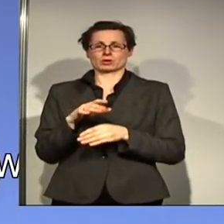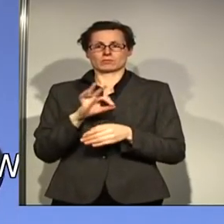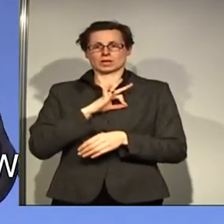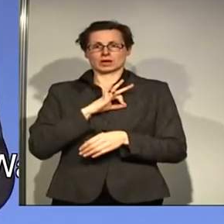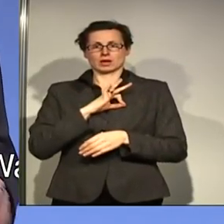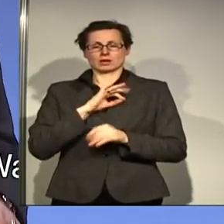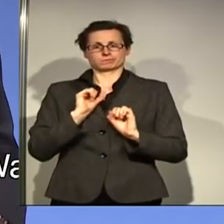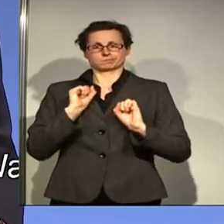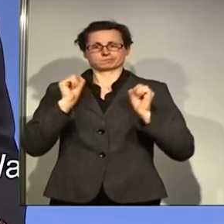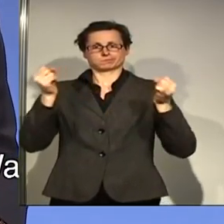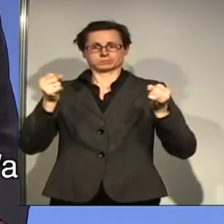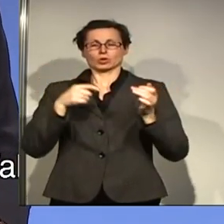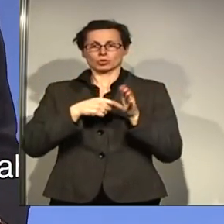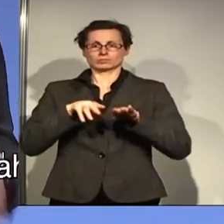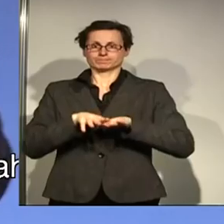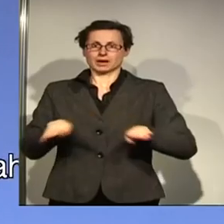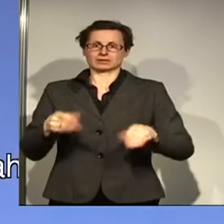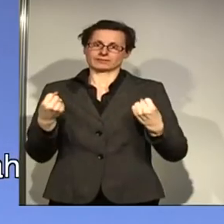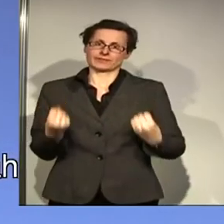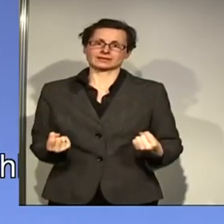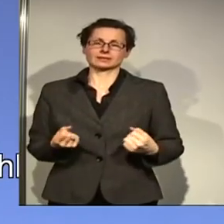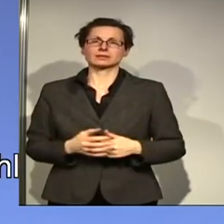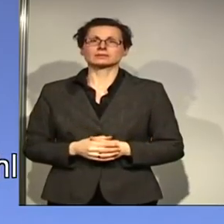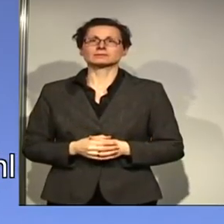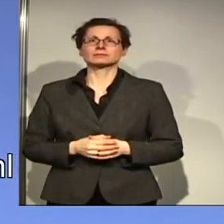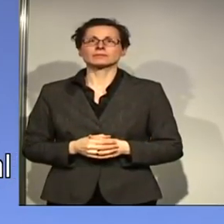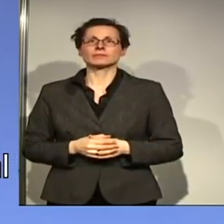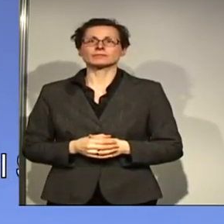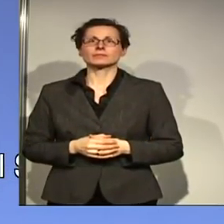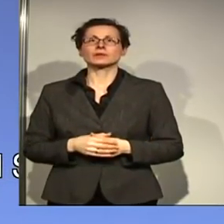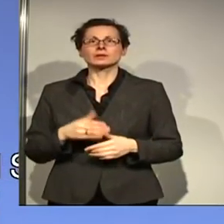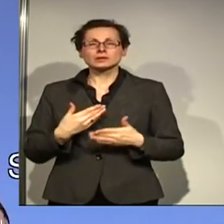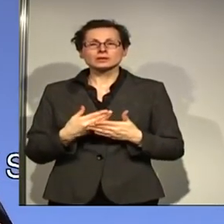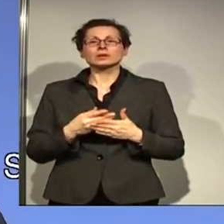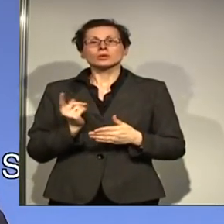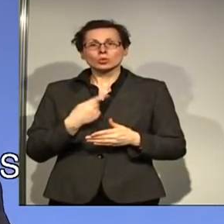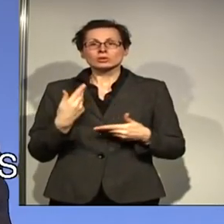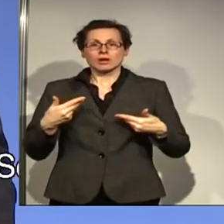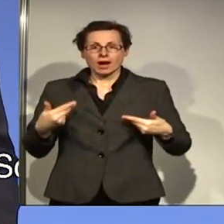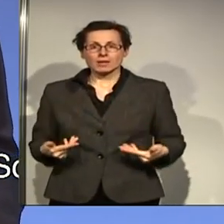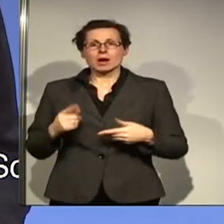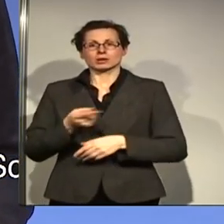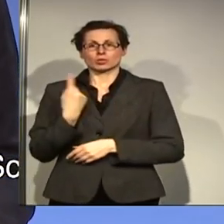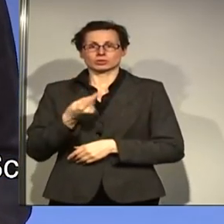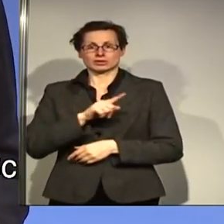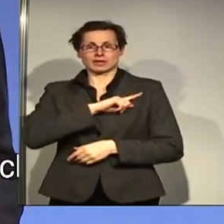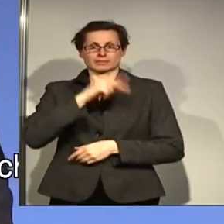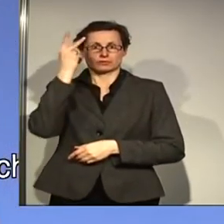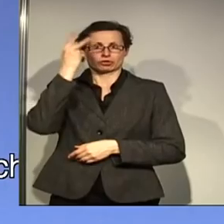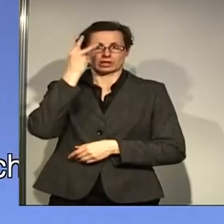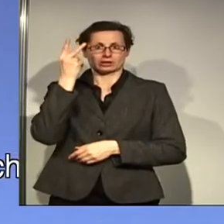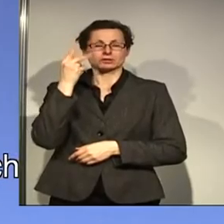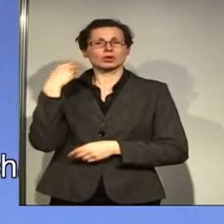auch Standfestigkeit. Und es ist auch am Ende unsere Heimat, unser Selbstverständnis und unsere historische